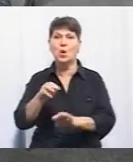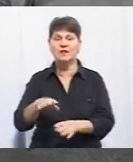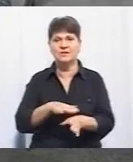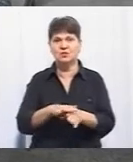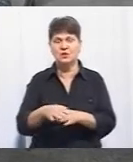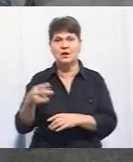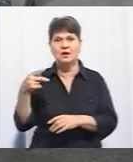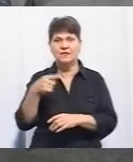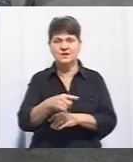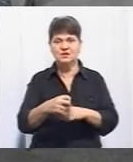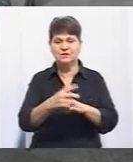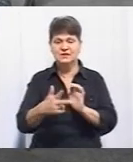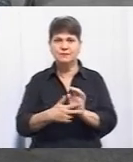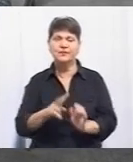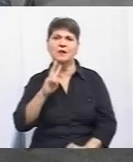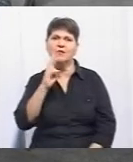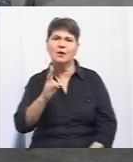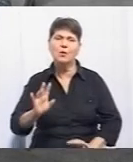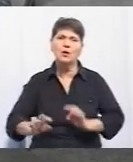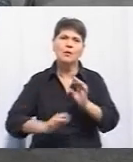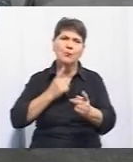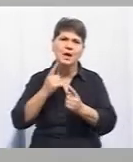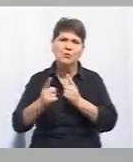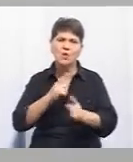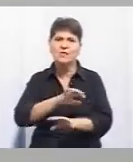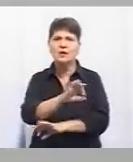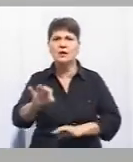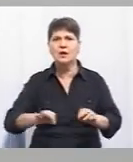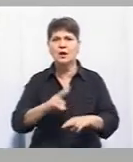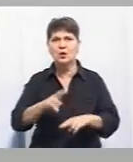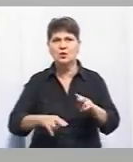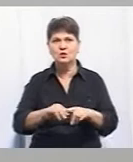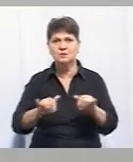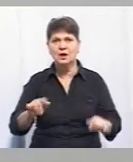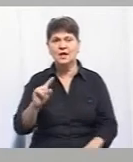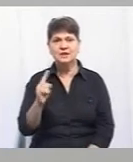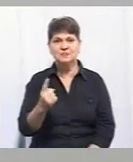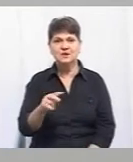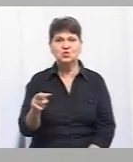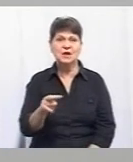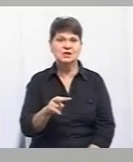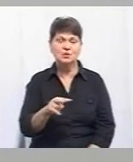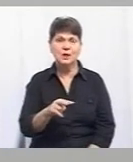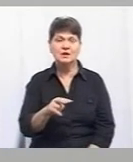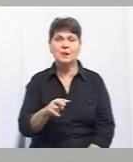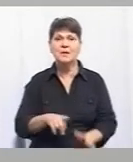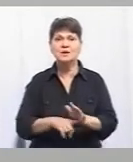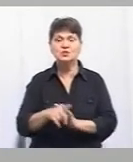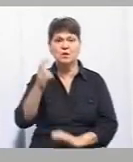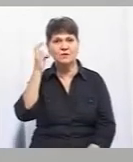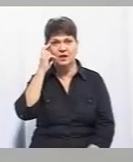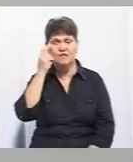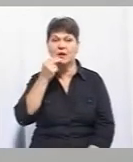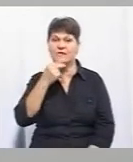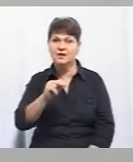році. Два роки тривали перемовини, розбудова проєкту. І, власне, з 2018 року, з 1 листопада, проєкт працює в Києві ефективно і